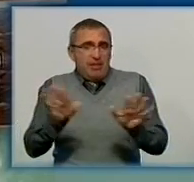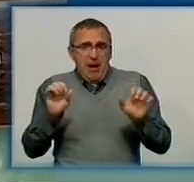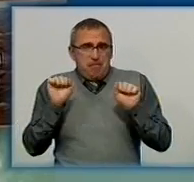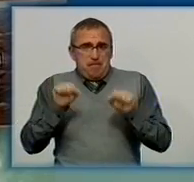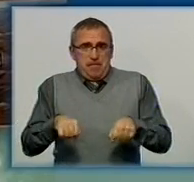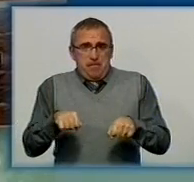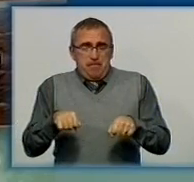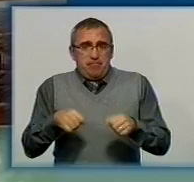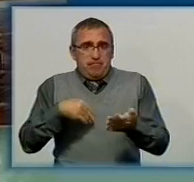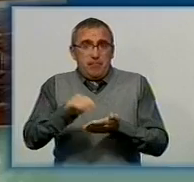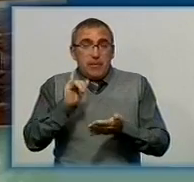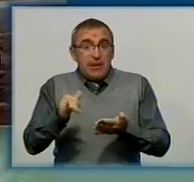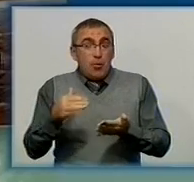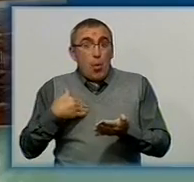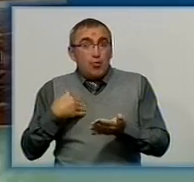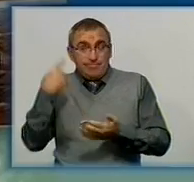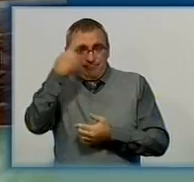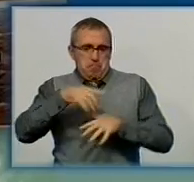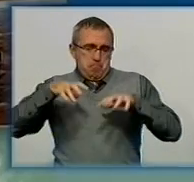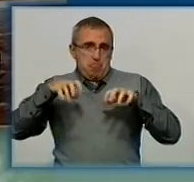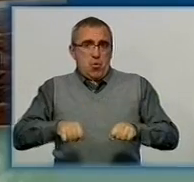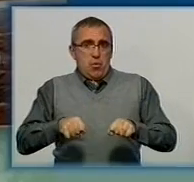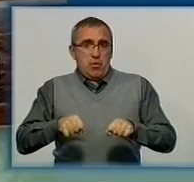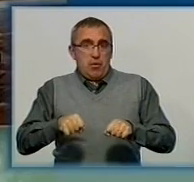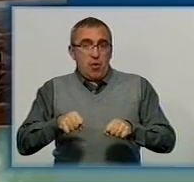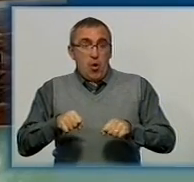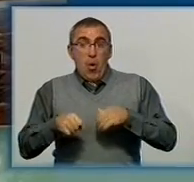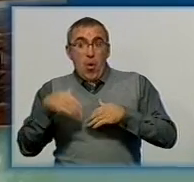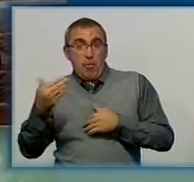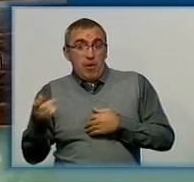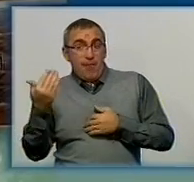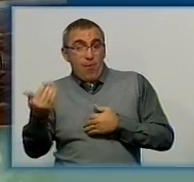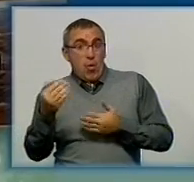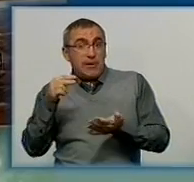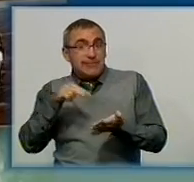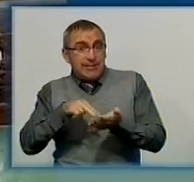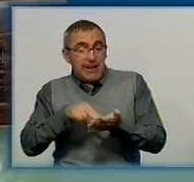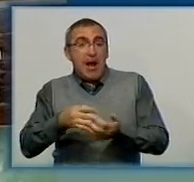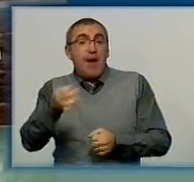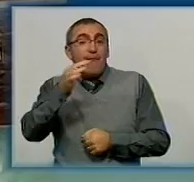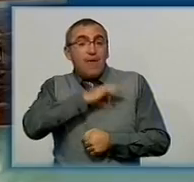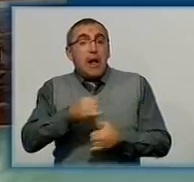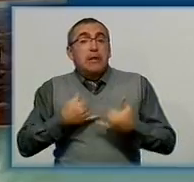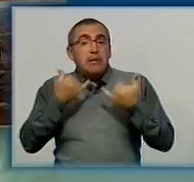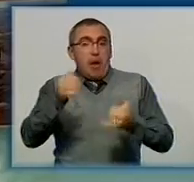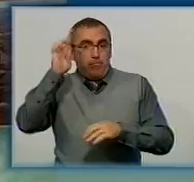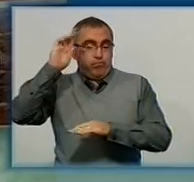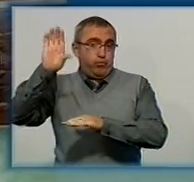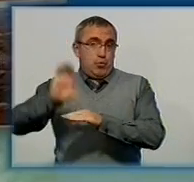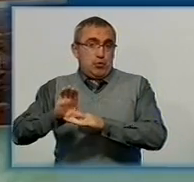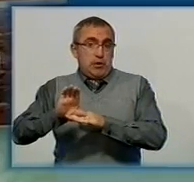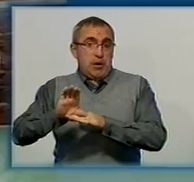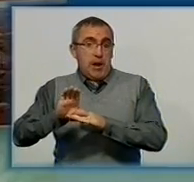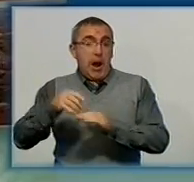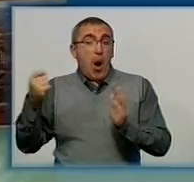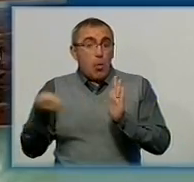іншої області таким чином хоче стати монополістом. Опонент же каже, його ціна – вигідна пропозиція для бюджету. На аукціоні